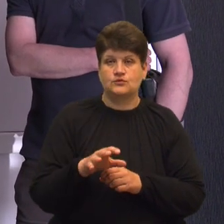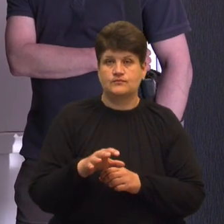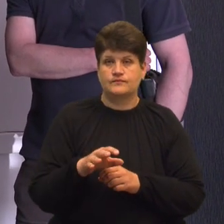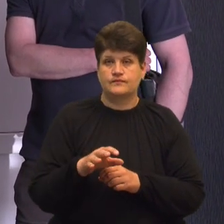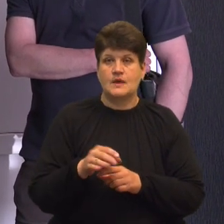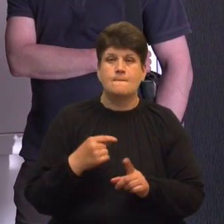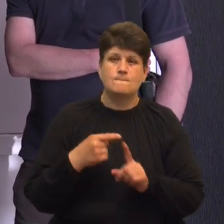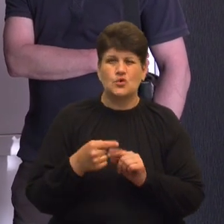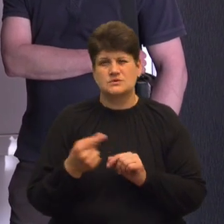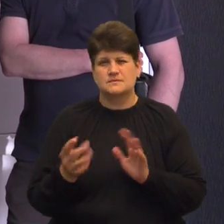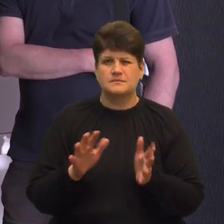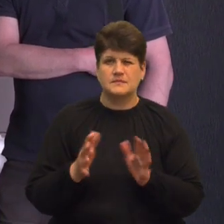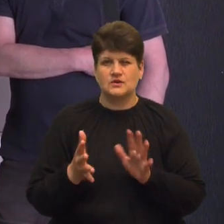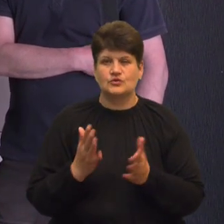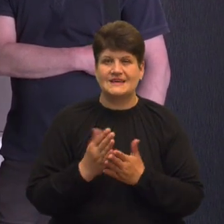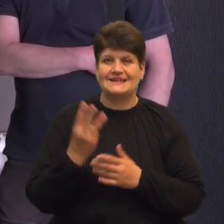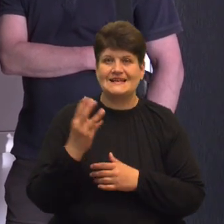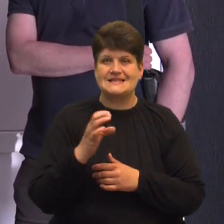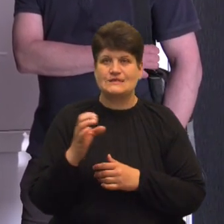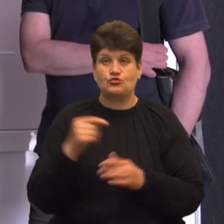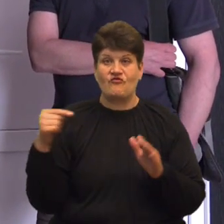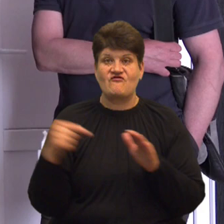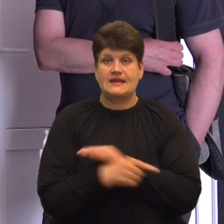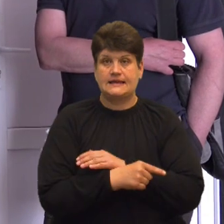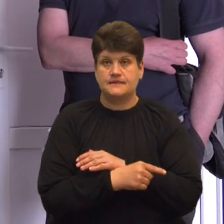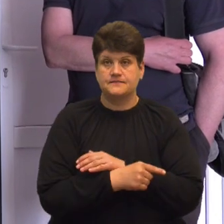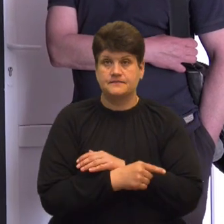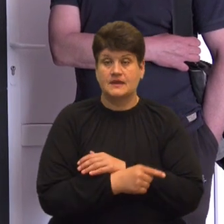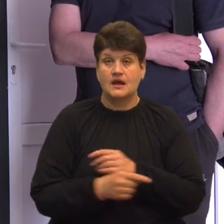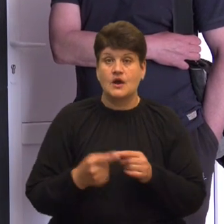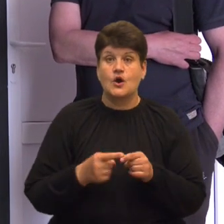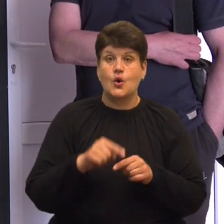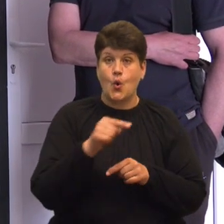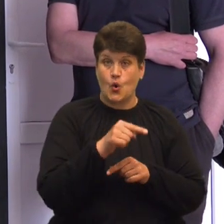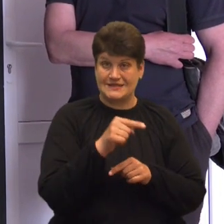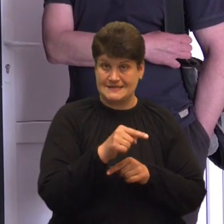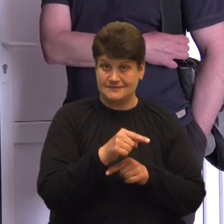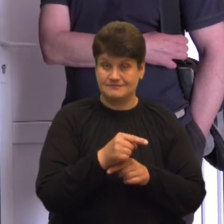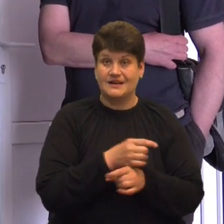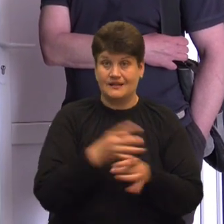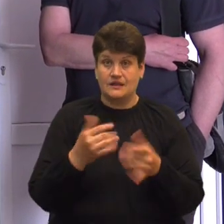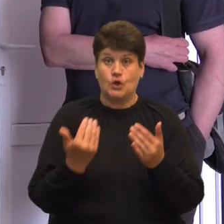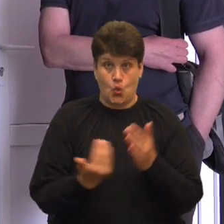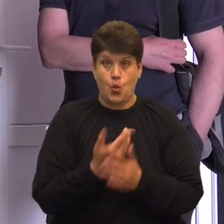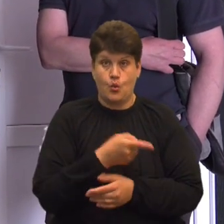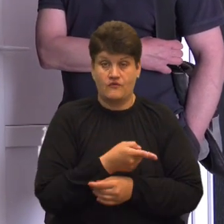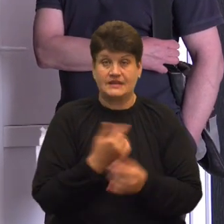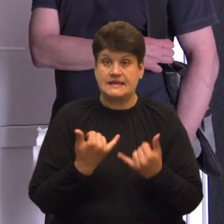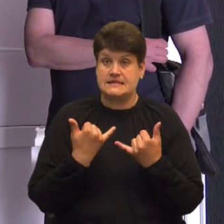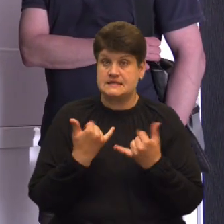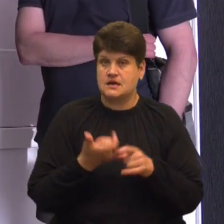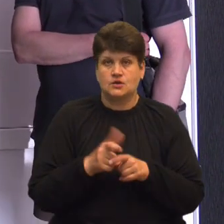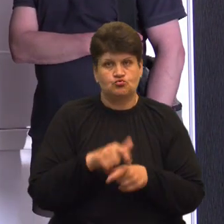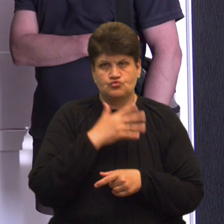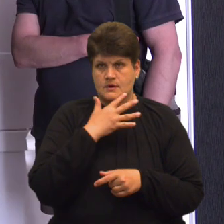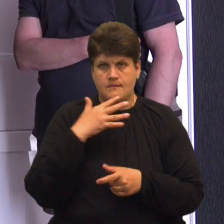Плюс-мінус, у тебе є завжди 3 секунди, щоб втікти. Оці типи гранат, нові, які зараз дуже багато